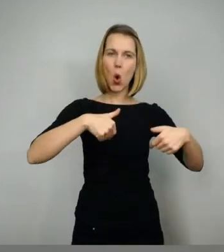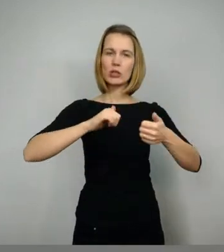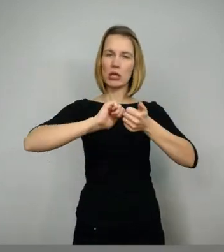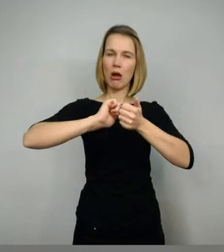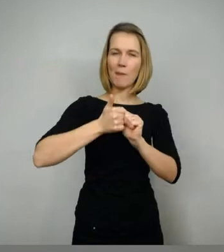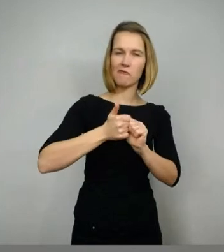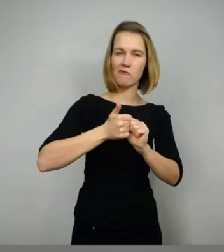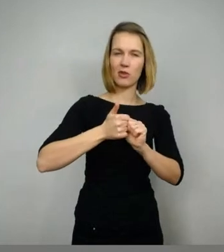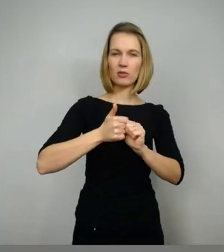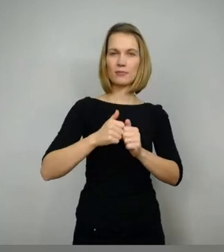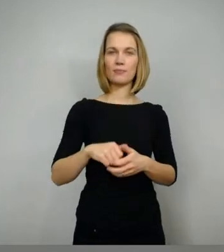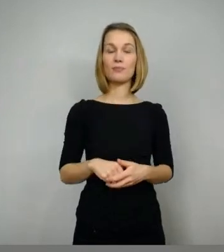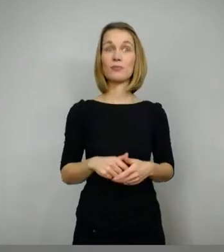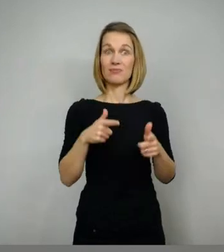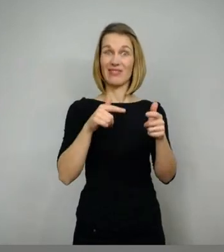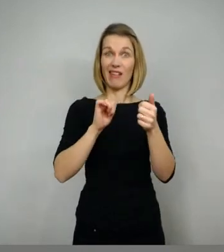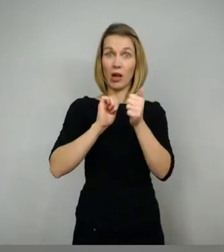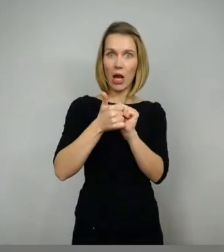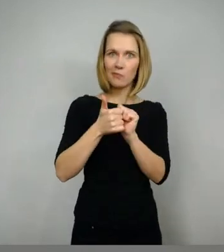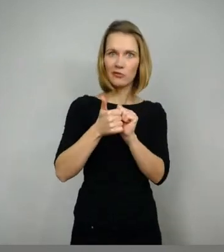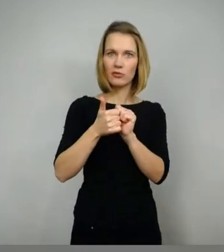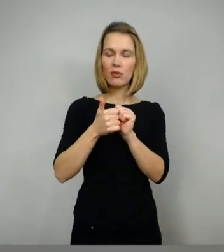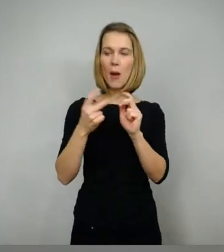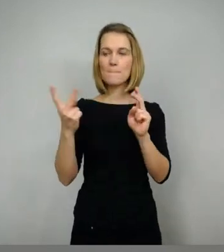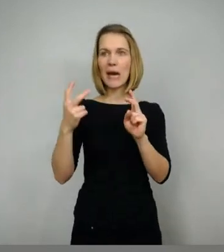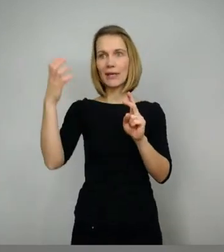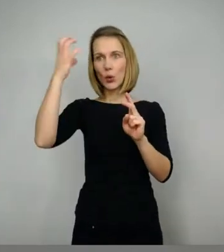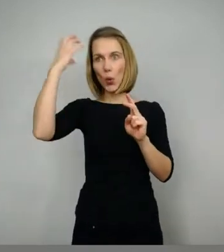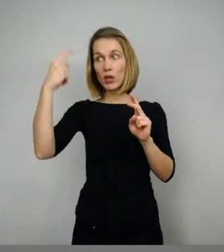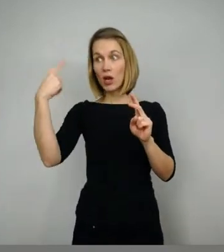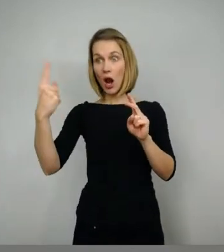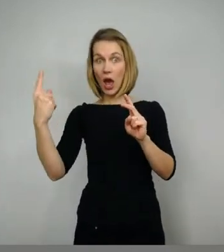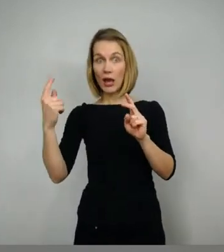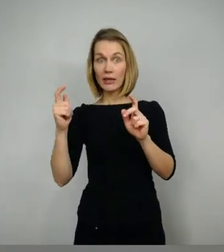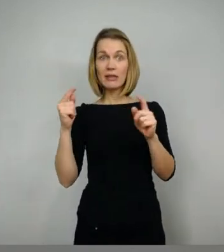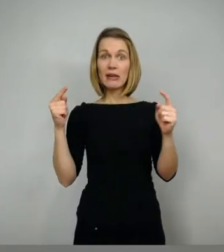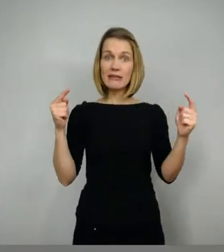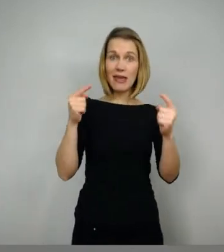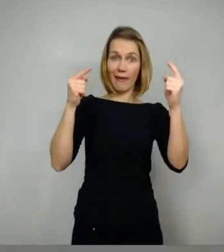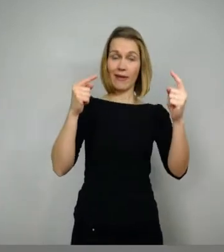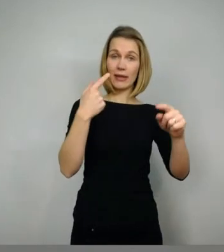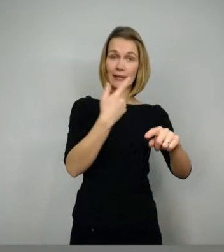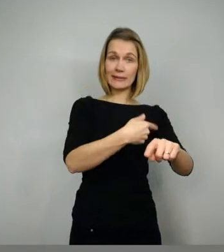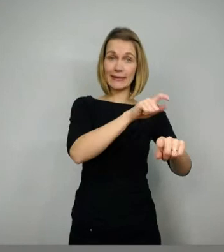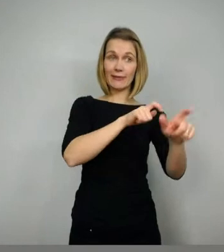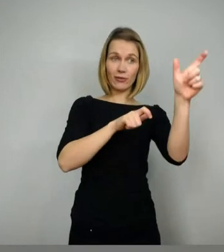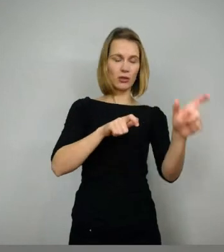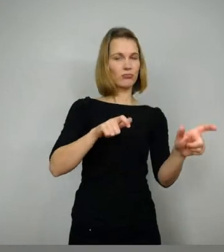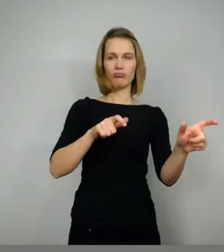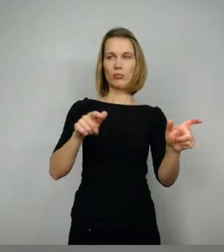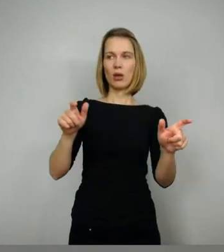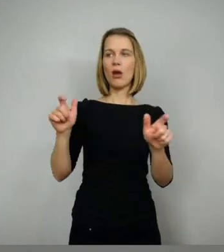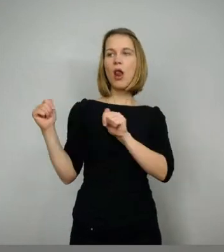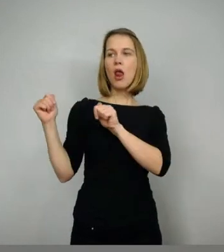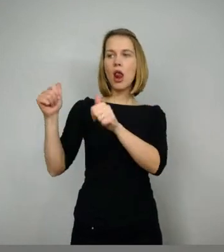Bei diesem Kampf kämpfen die beiden Könige nicht allein gegen Siegfried, sondern sie haben Hilfe. Von Riesen und von einem Zwerg. Sie